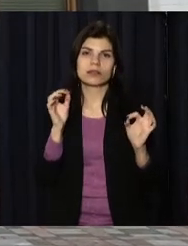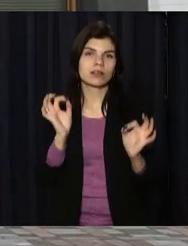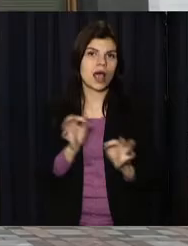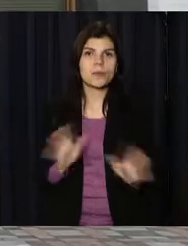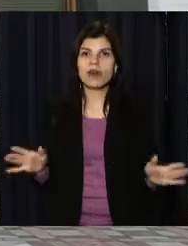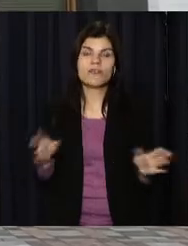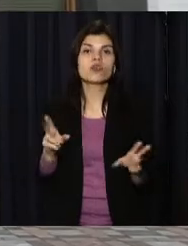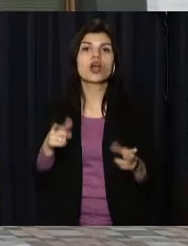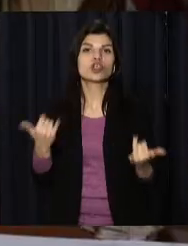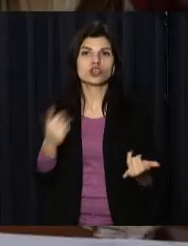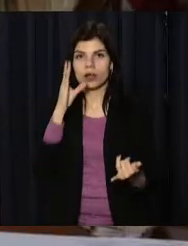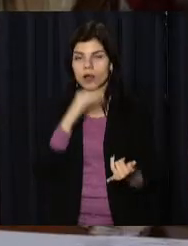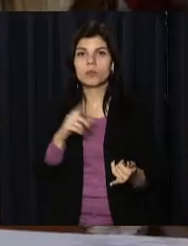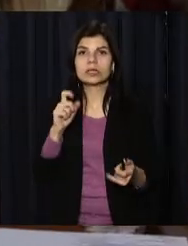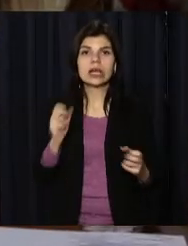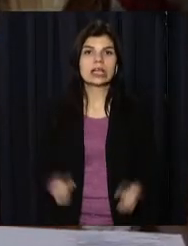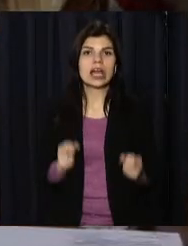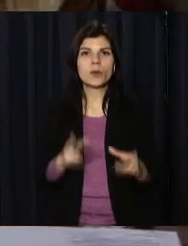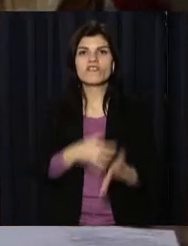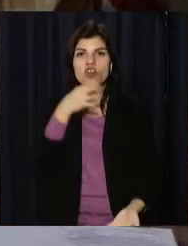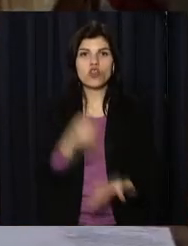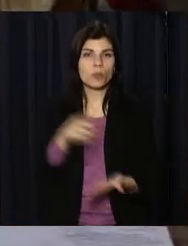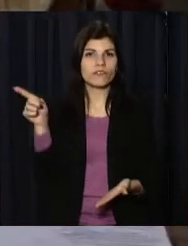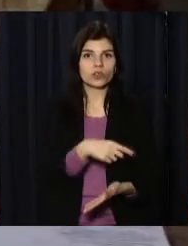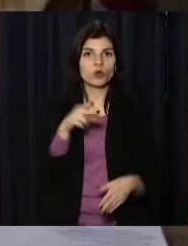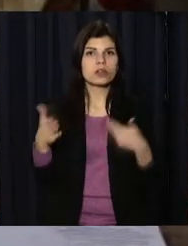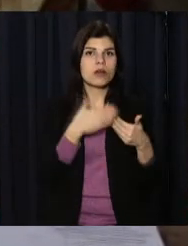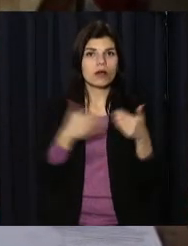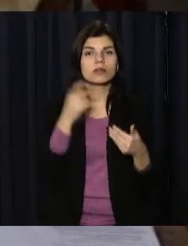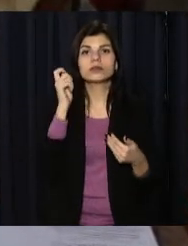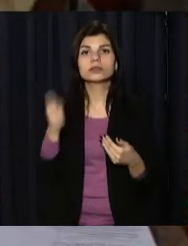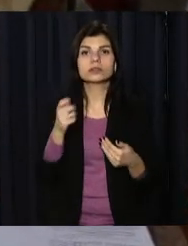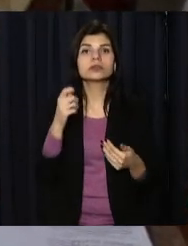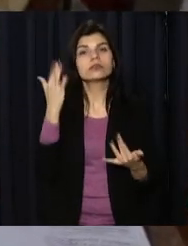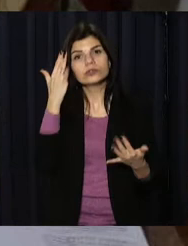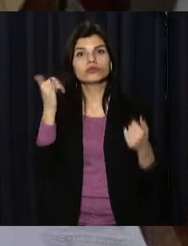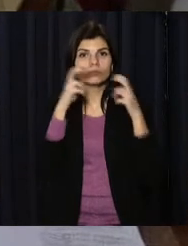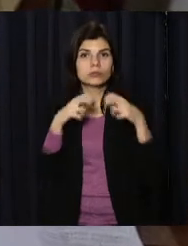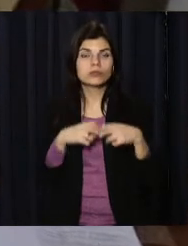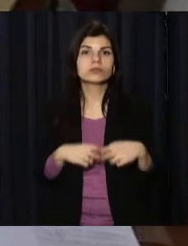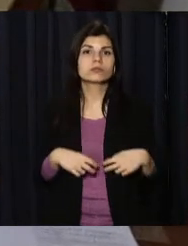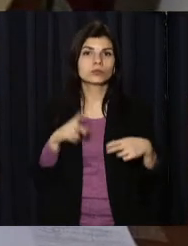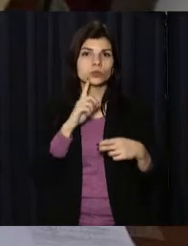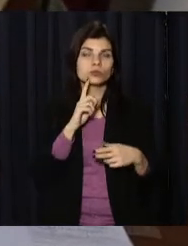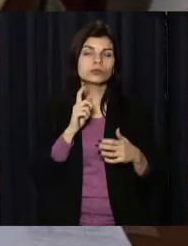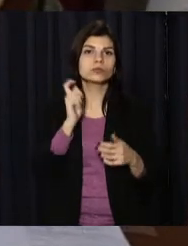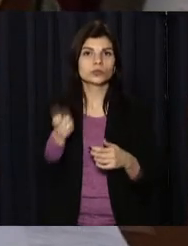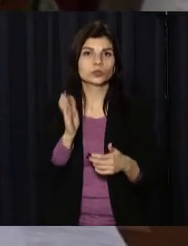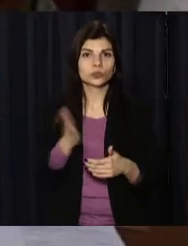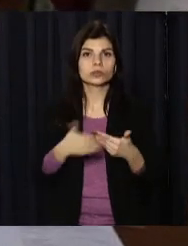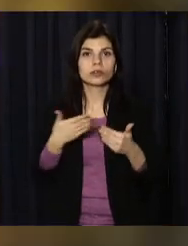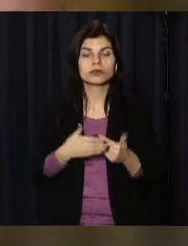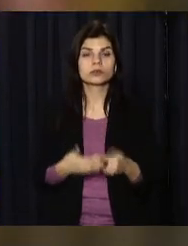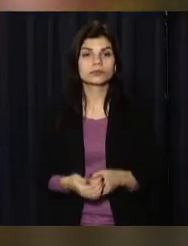Наразі вирішується питання про притягнення затриманого до кримінальної відповідальності та обрання йому запобіжного заходу на момент